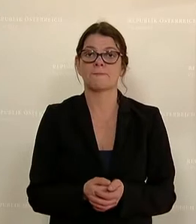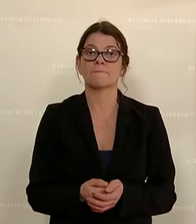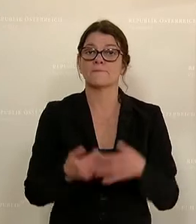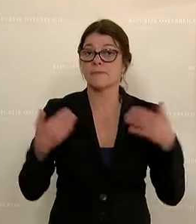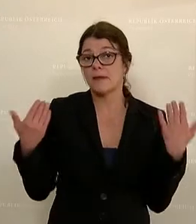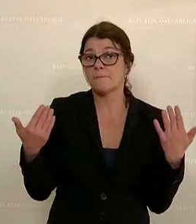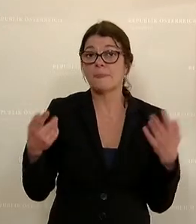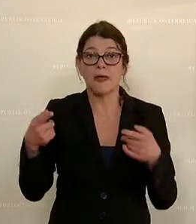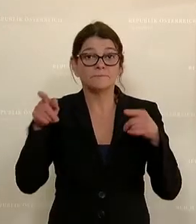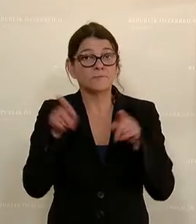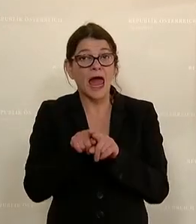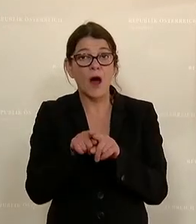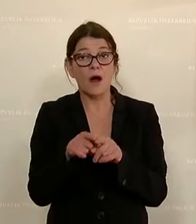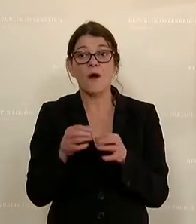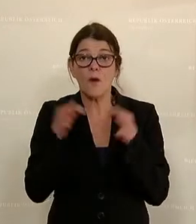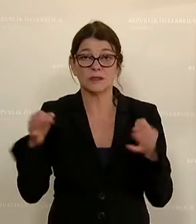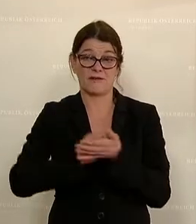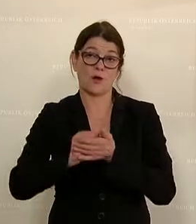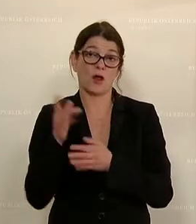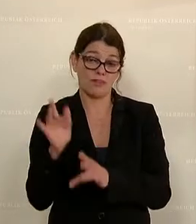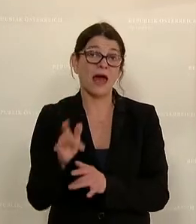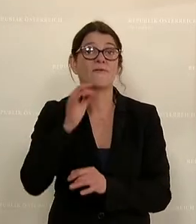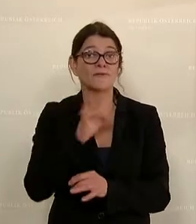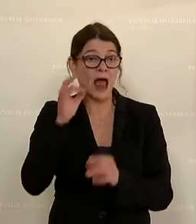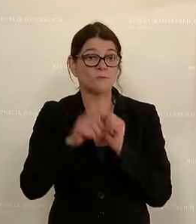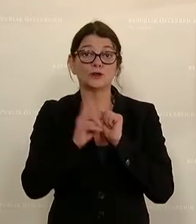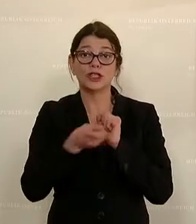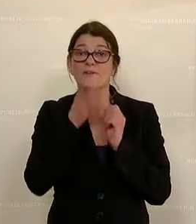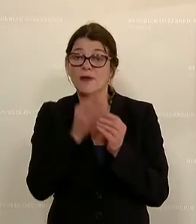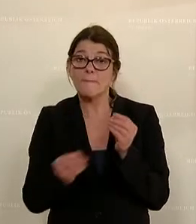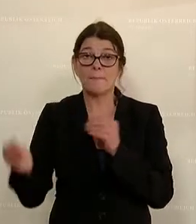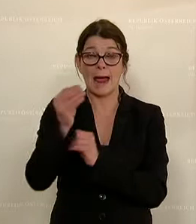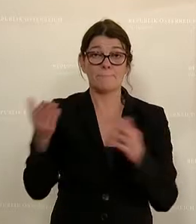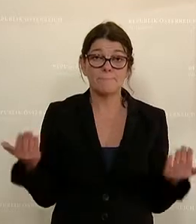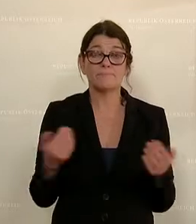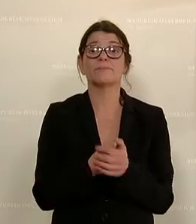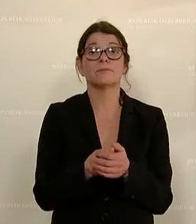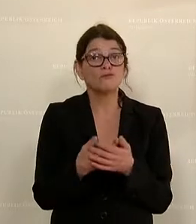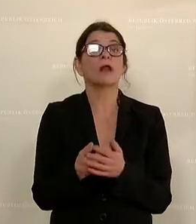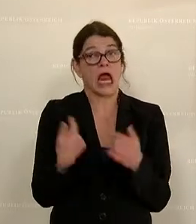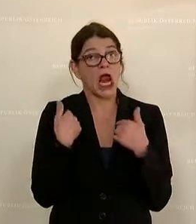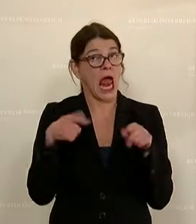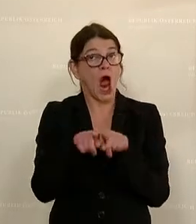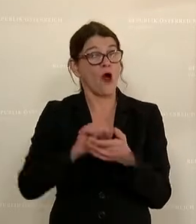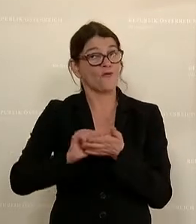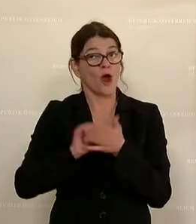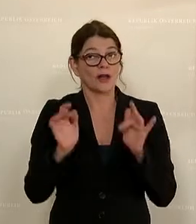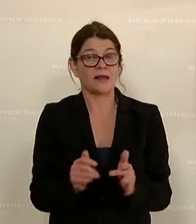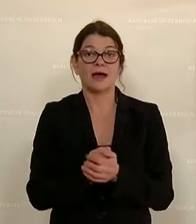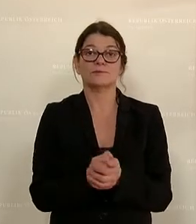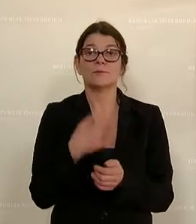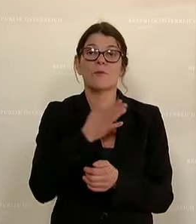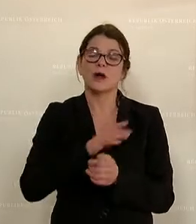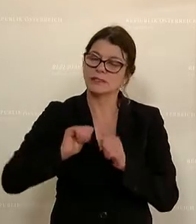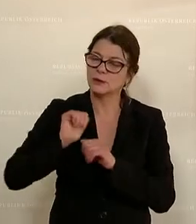sie ist auch sehr erfreut, dass das Frauenbudget erhöht worden ist. Dem kann ich mich nur anschließen und möchte mich